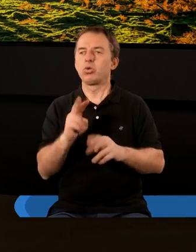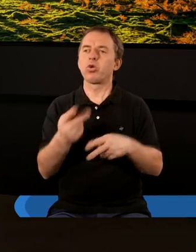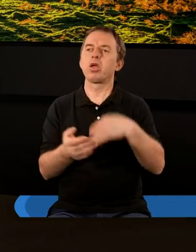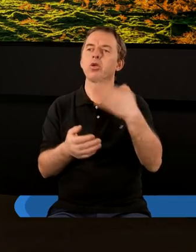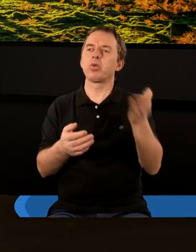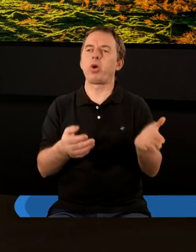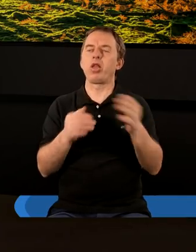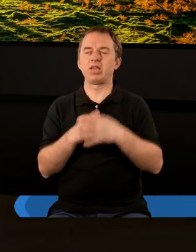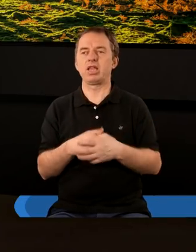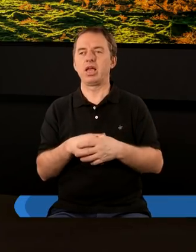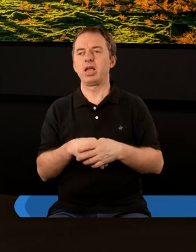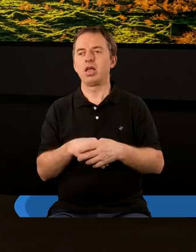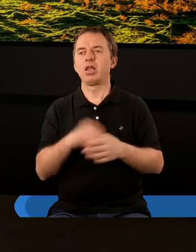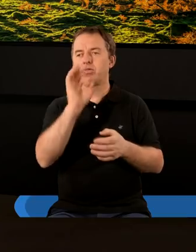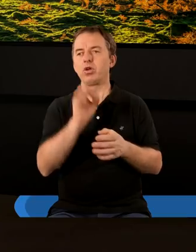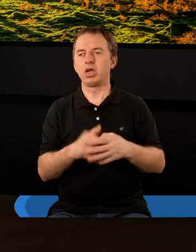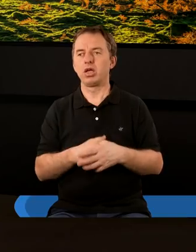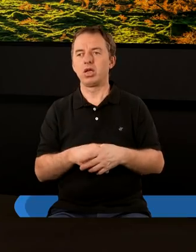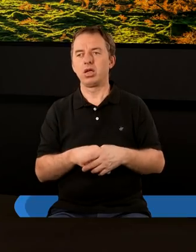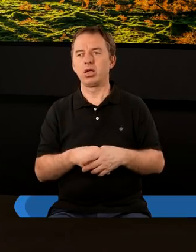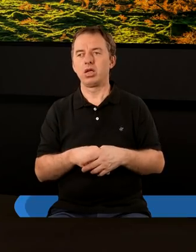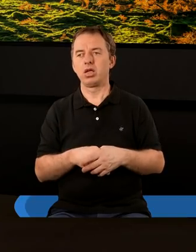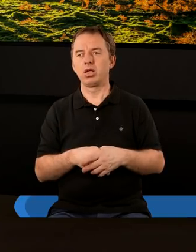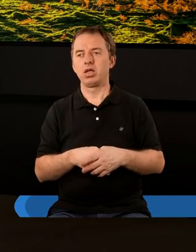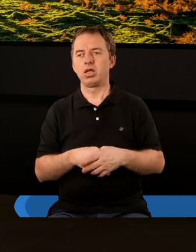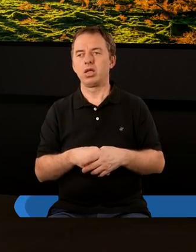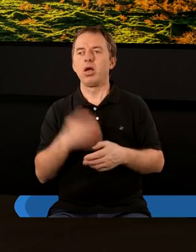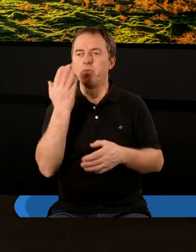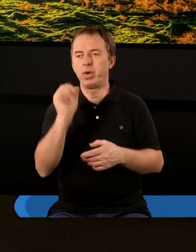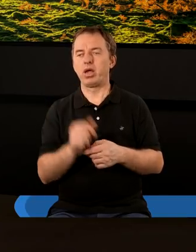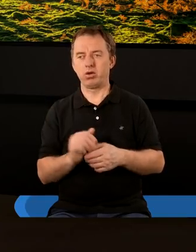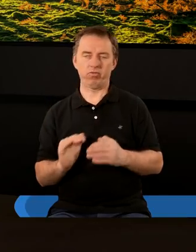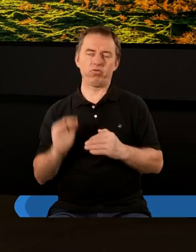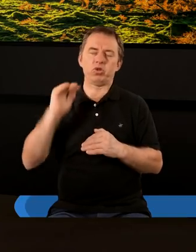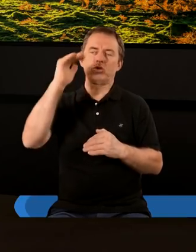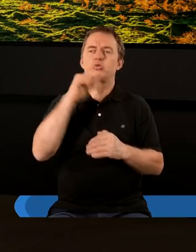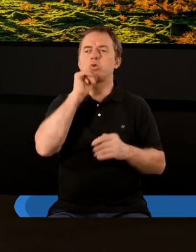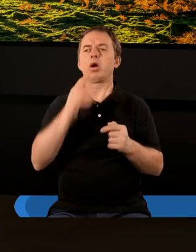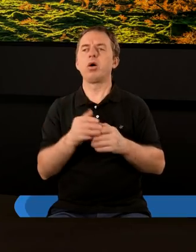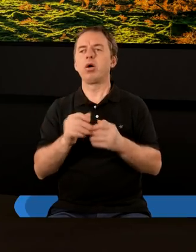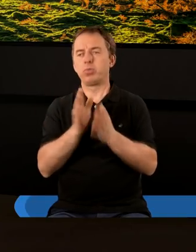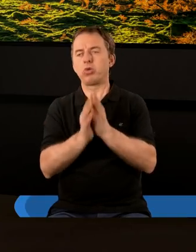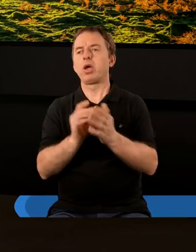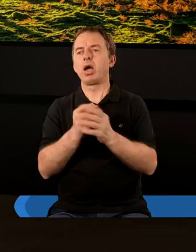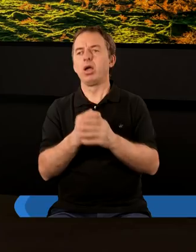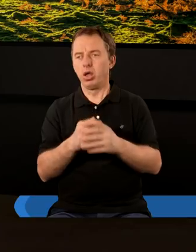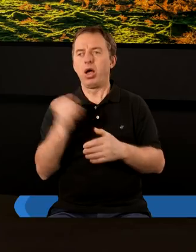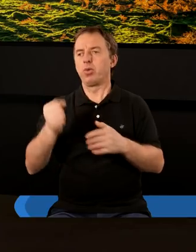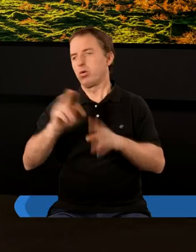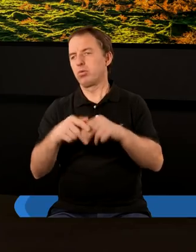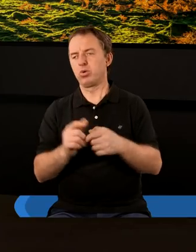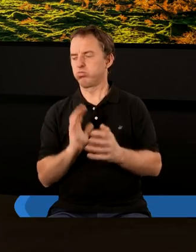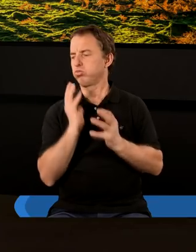prawicy a drugi po lewicy Twojej to była bardzo wygórowana prośba pozostali apostołowie się oburzyli